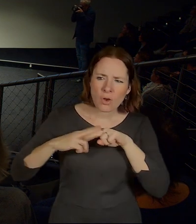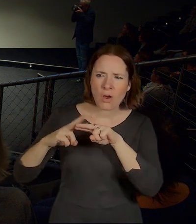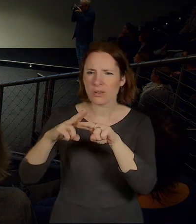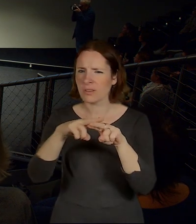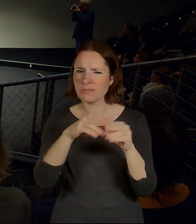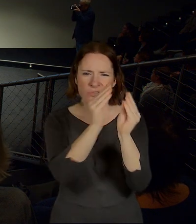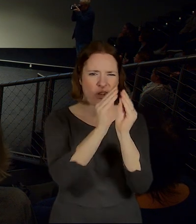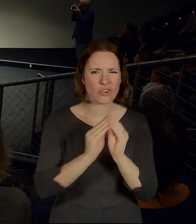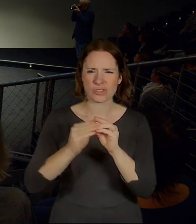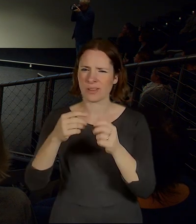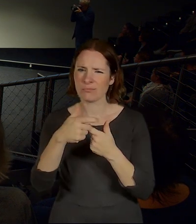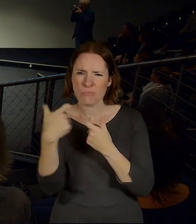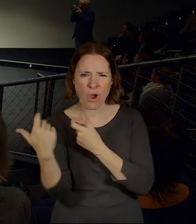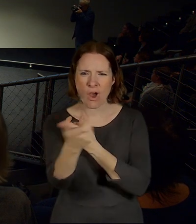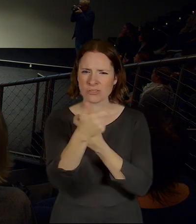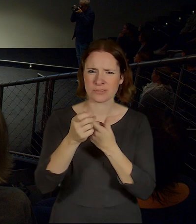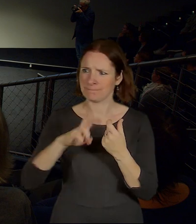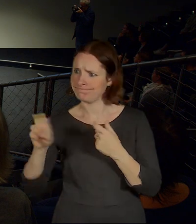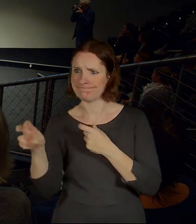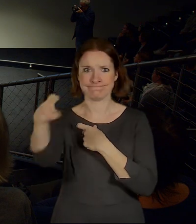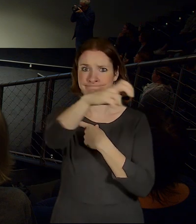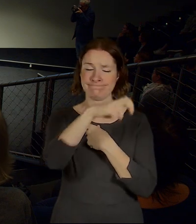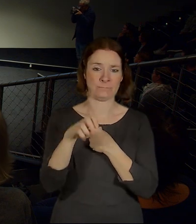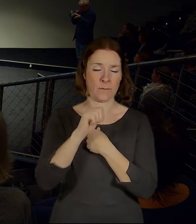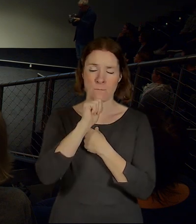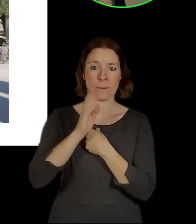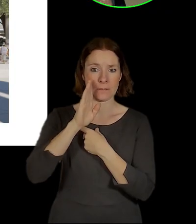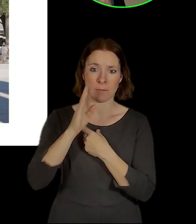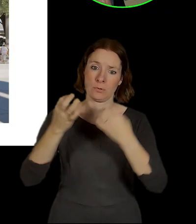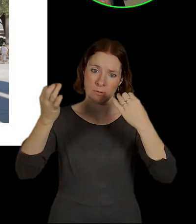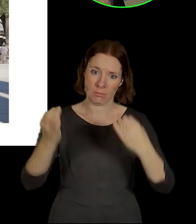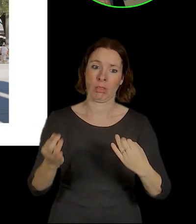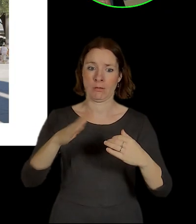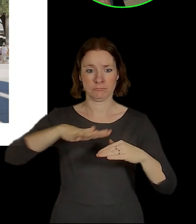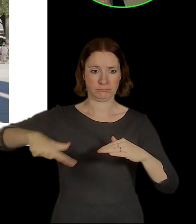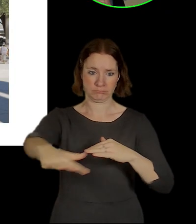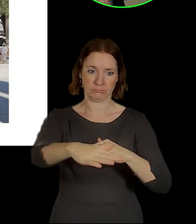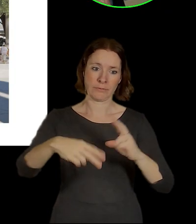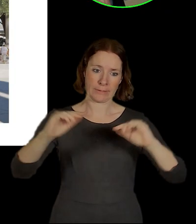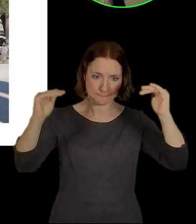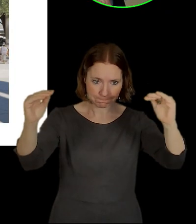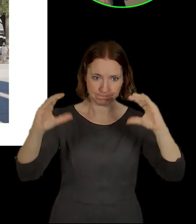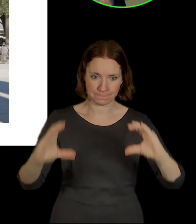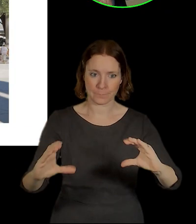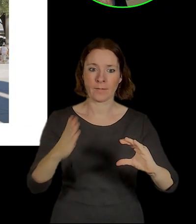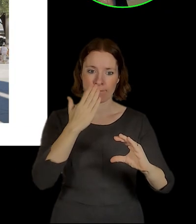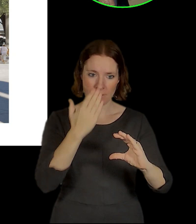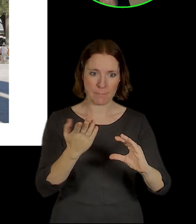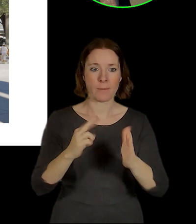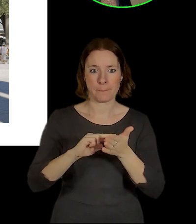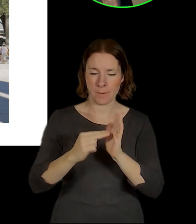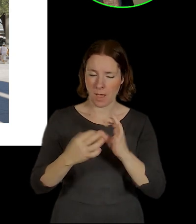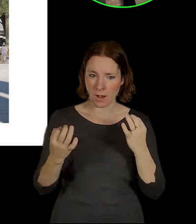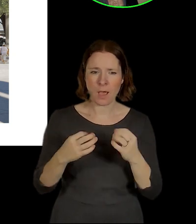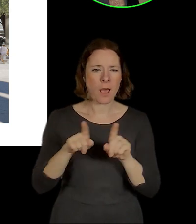můstky, přecházení mezi jednotlivými úrovněmi a podobně. A naopak ještě tam zvažujeme